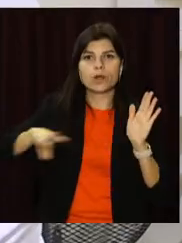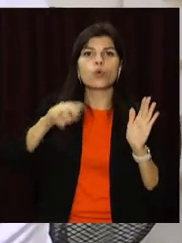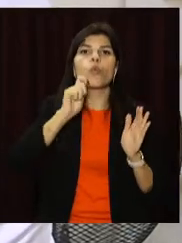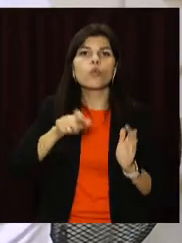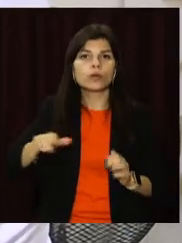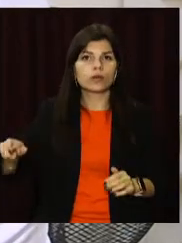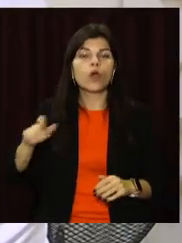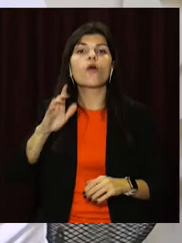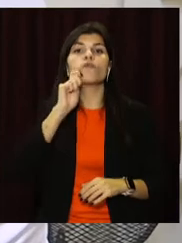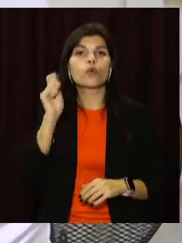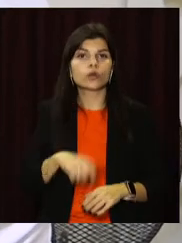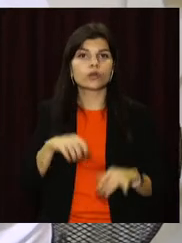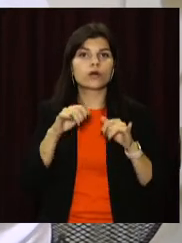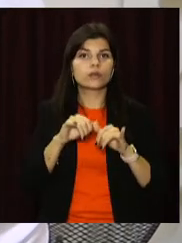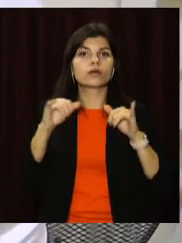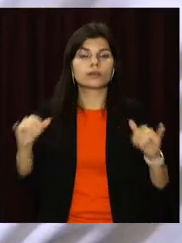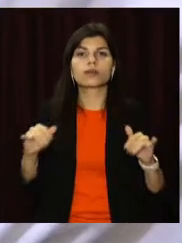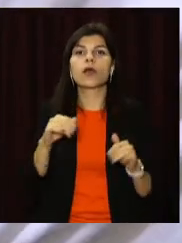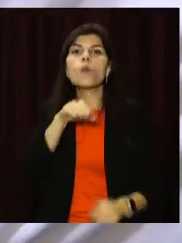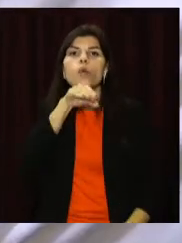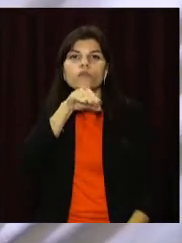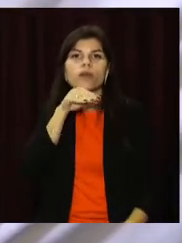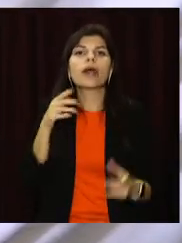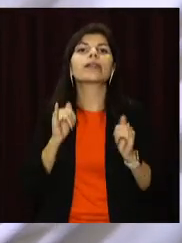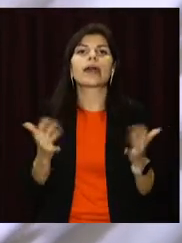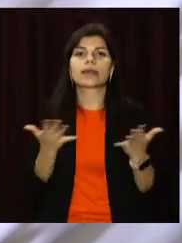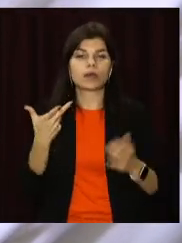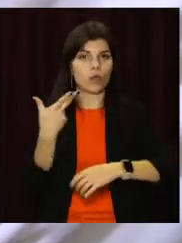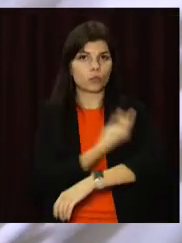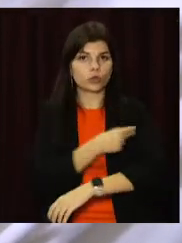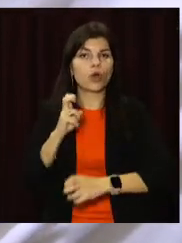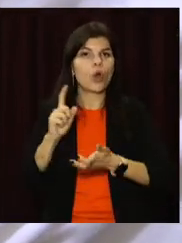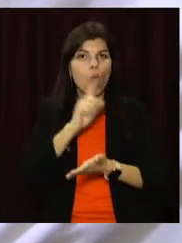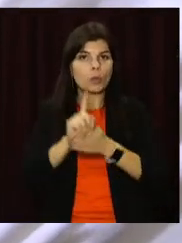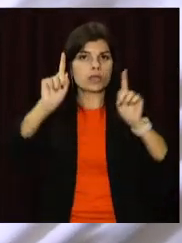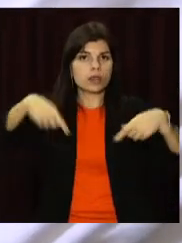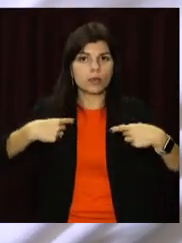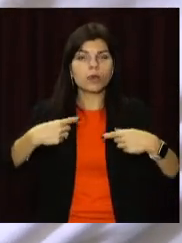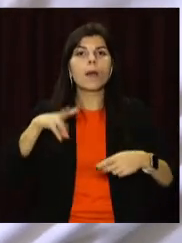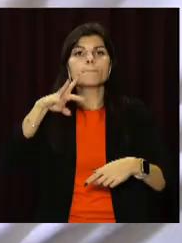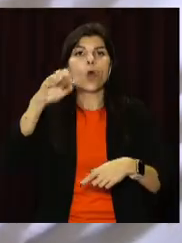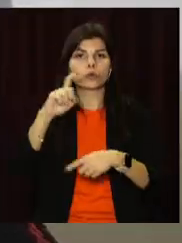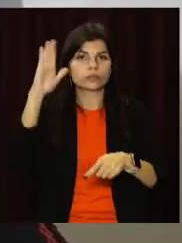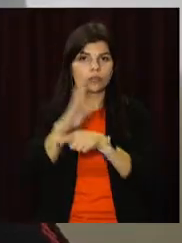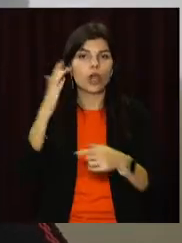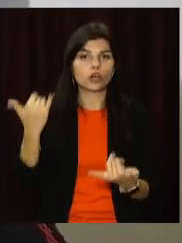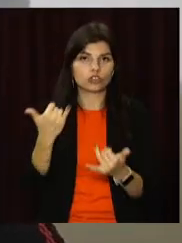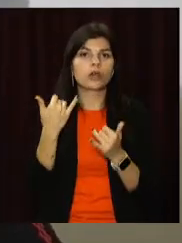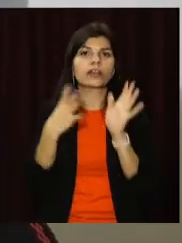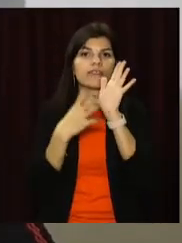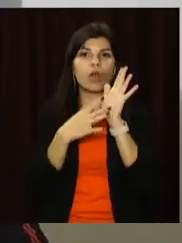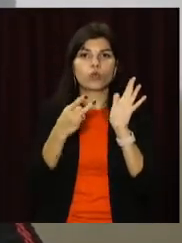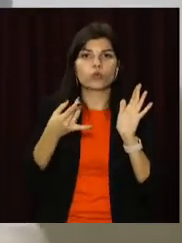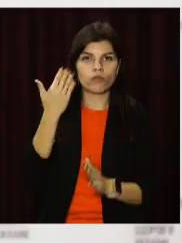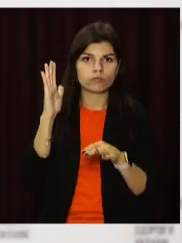українців. В Україні розширили перелік професій, для яких імунізація обов'язкова. Наказ МОЗ набирає чинності 9